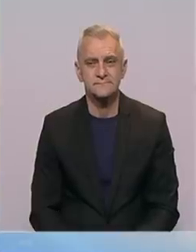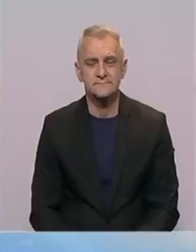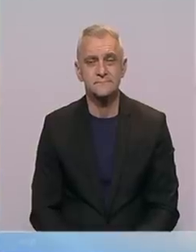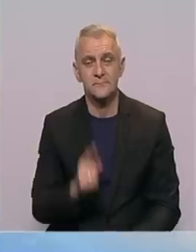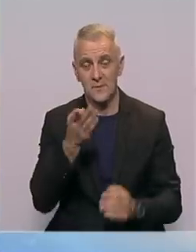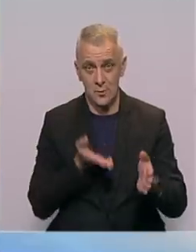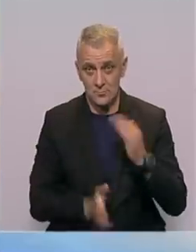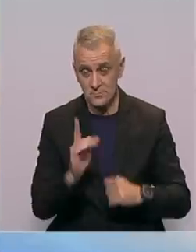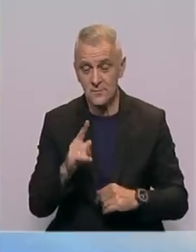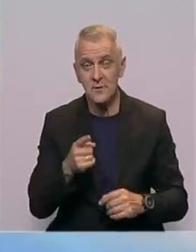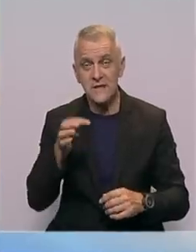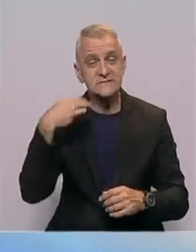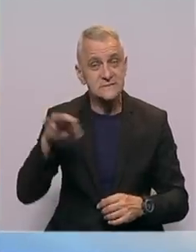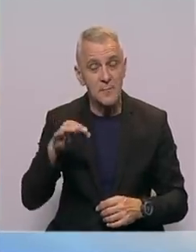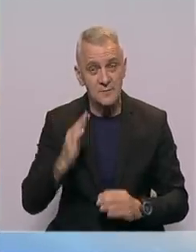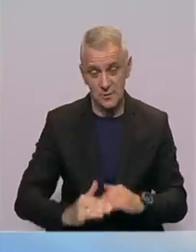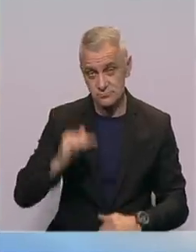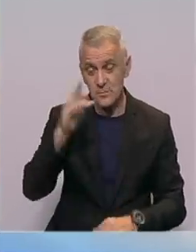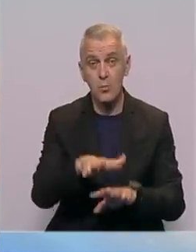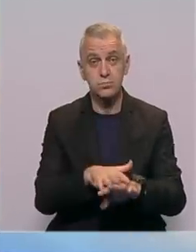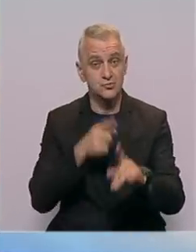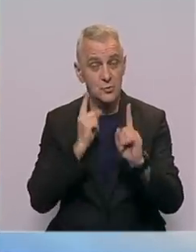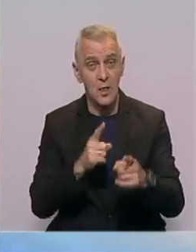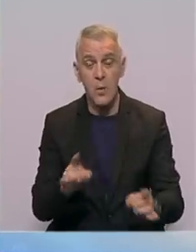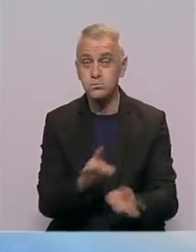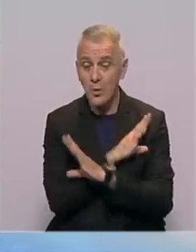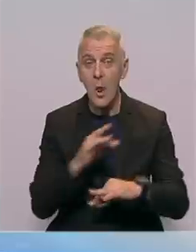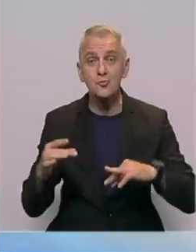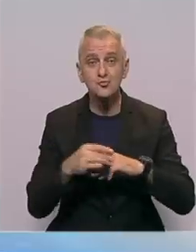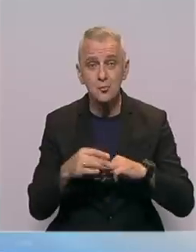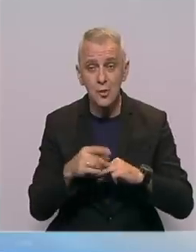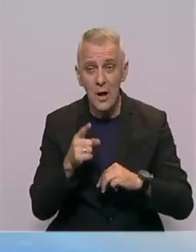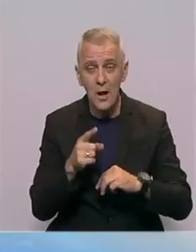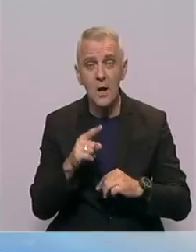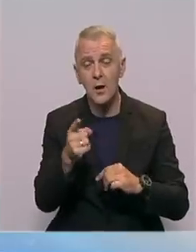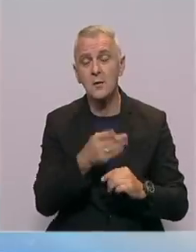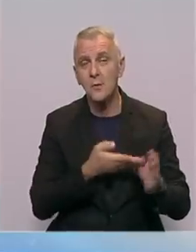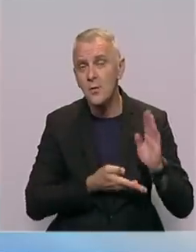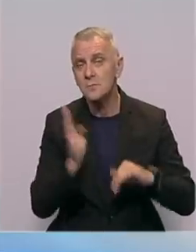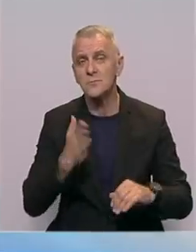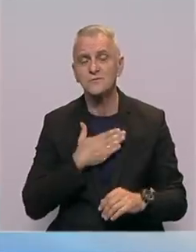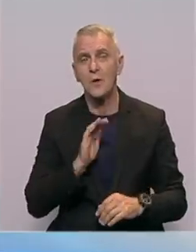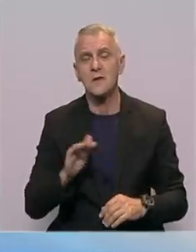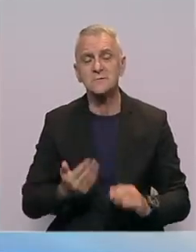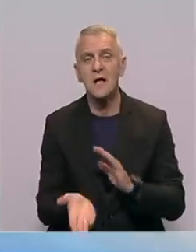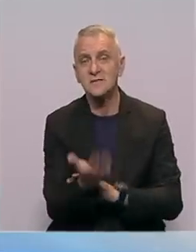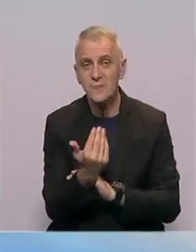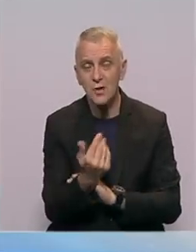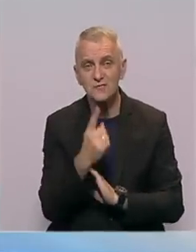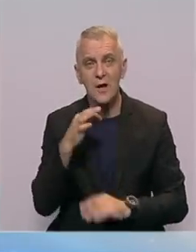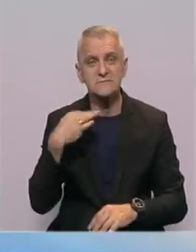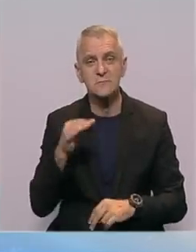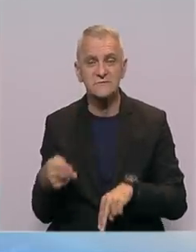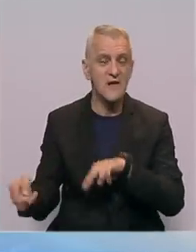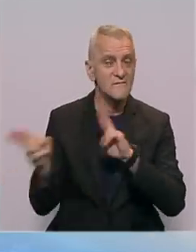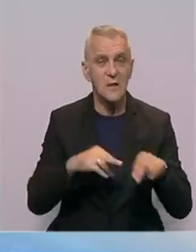Rođeni je odrasla u Srebrenici početkom rata, nakon što mu je poginula supruga, Mirko Sekolić odlazi sa djecom u izbjeglištvo i u Srebrenitu